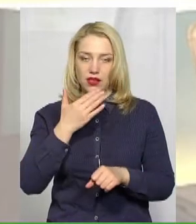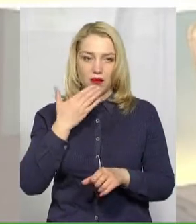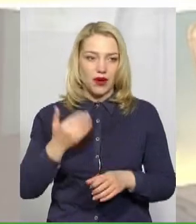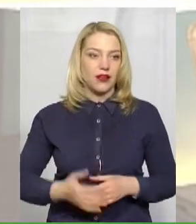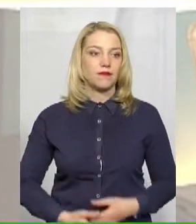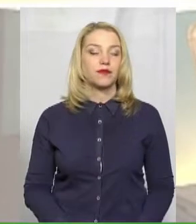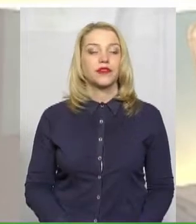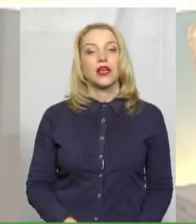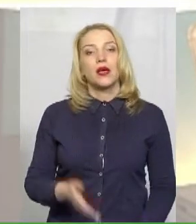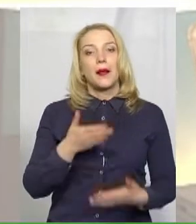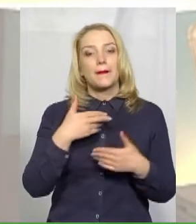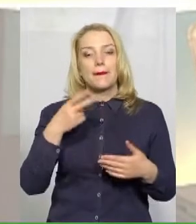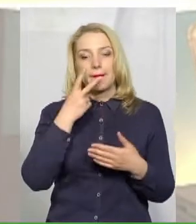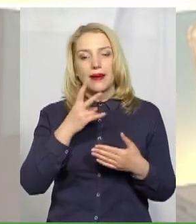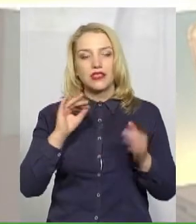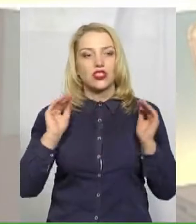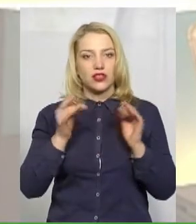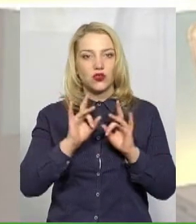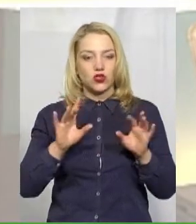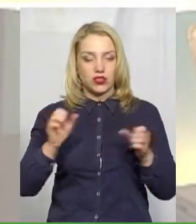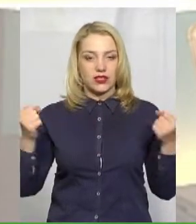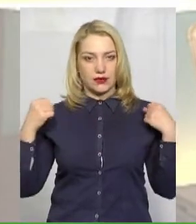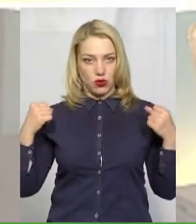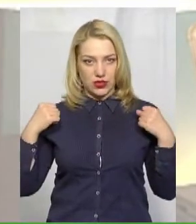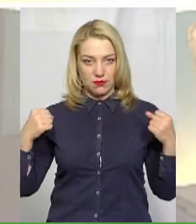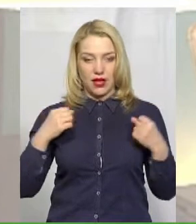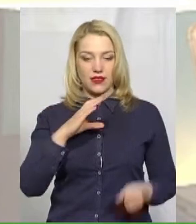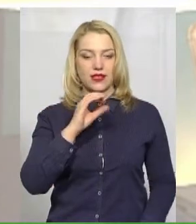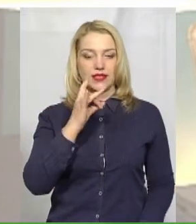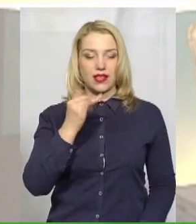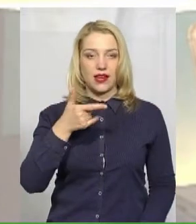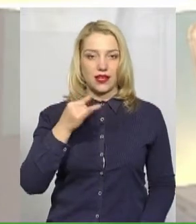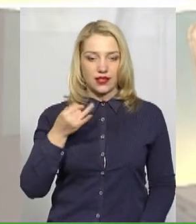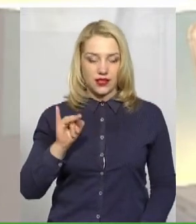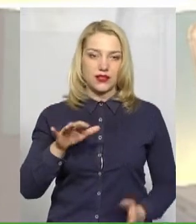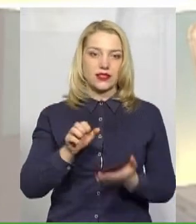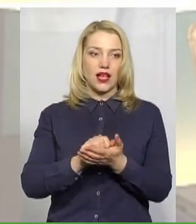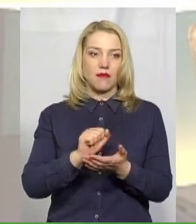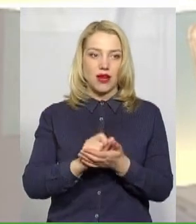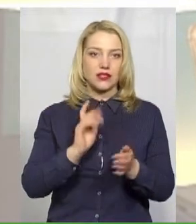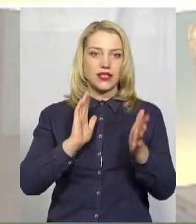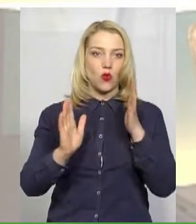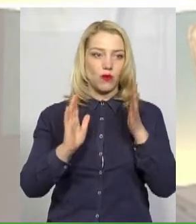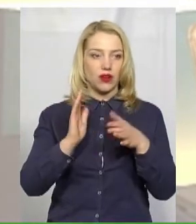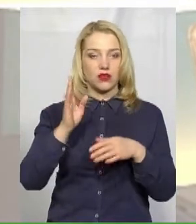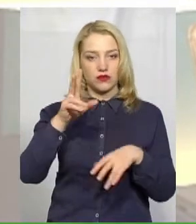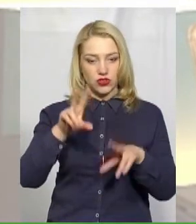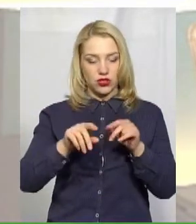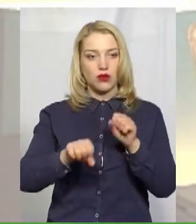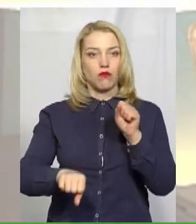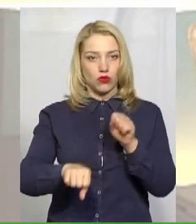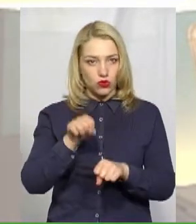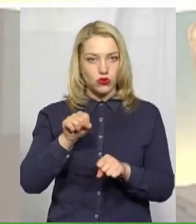Ми бачили у сюжеті, спортсмен Сергій займається у парку. Він порушує карантинні правила?